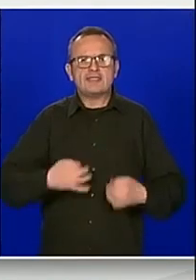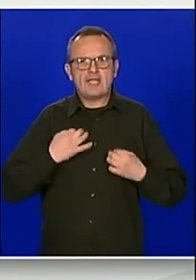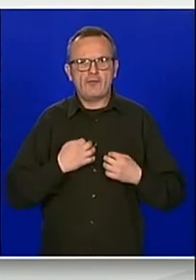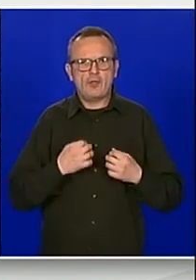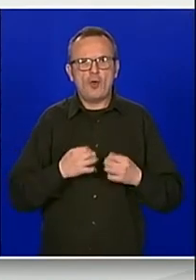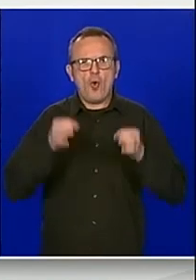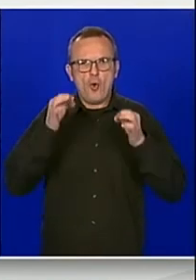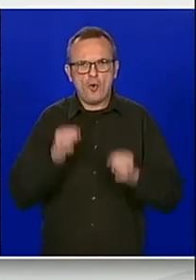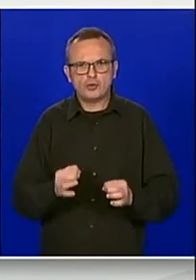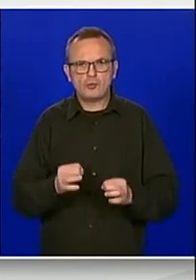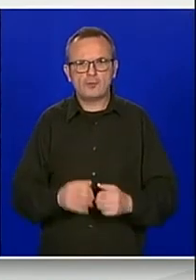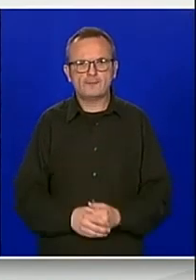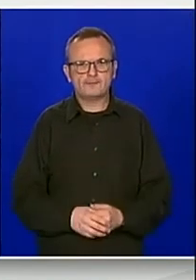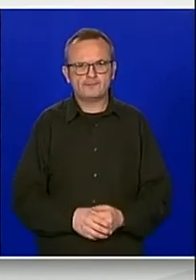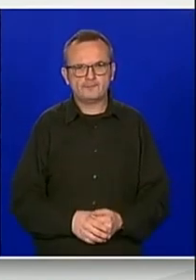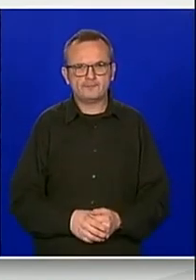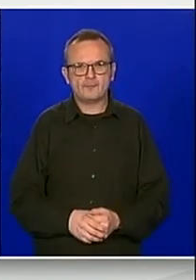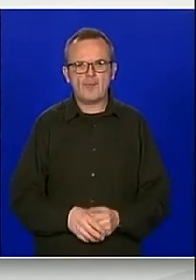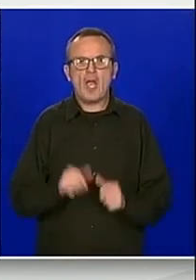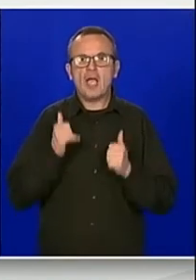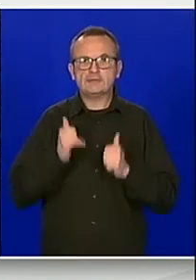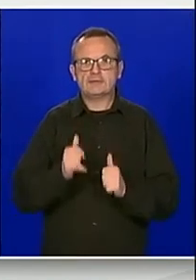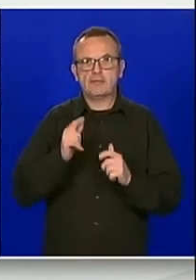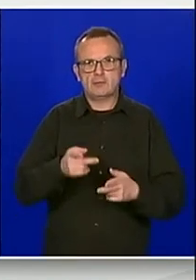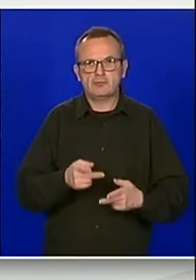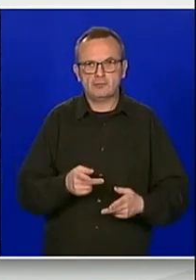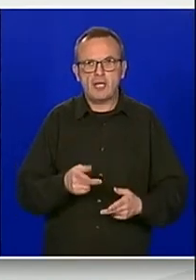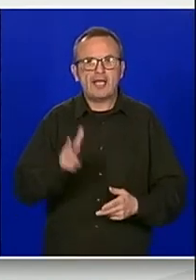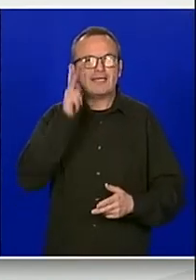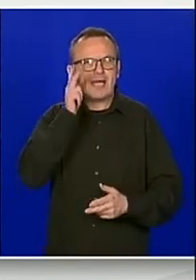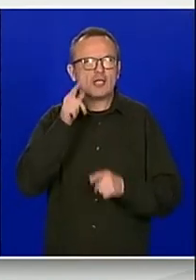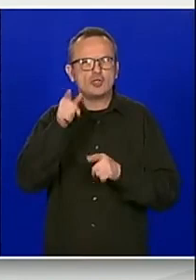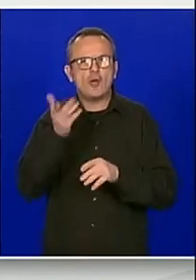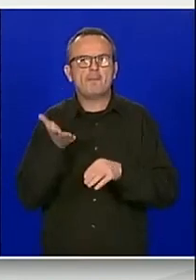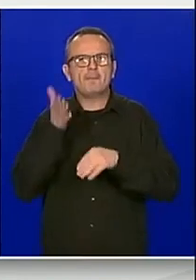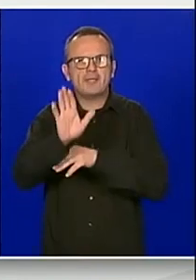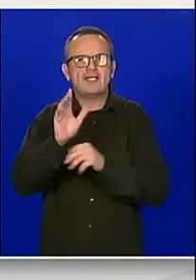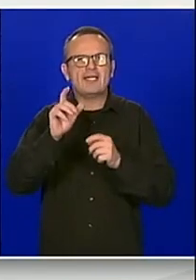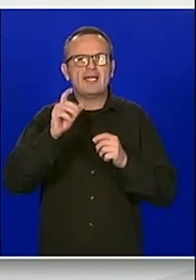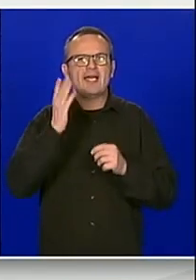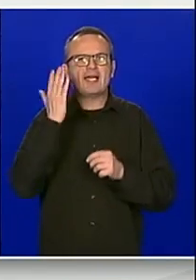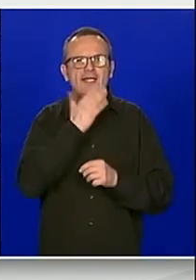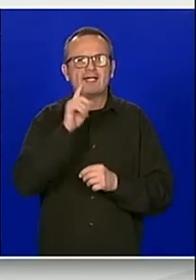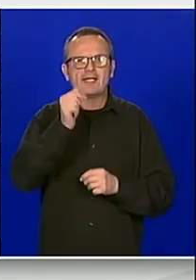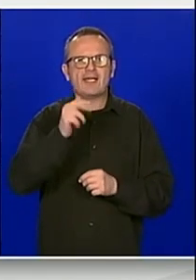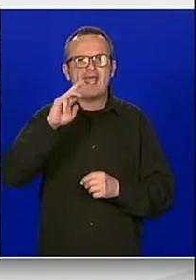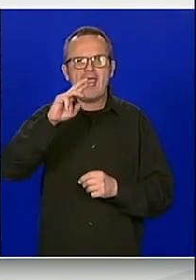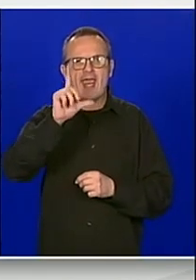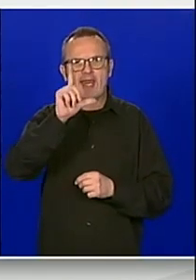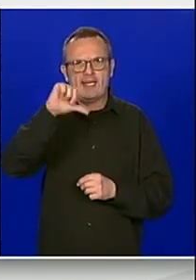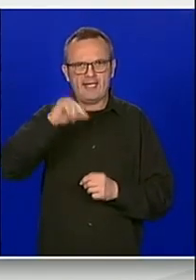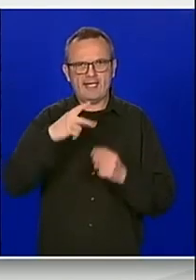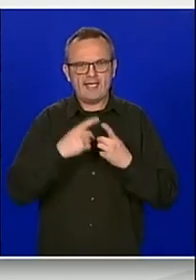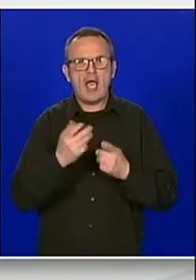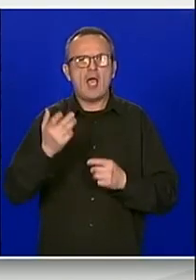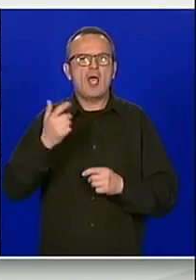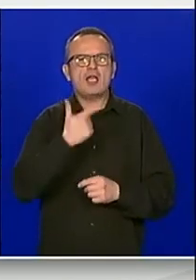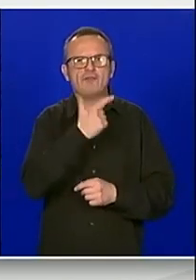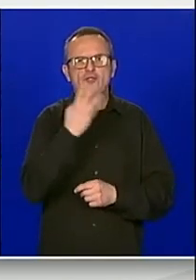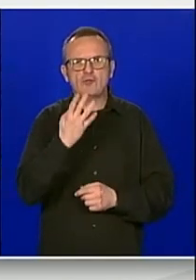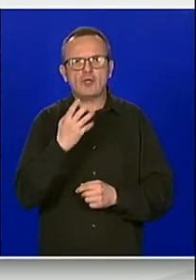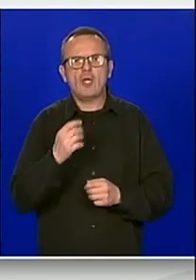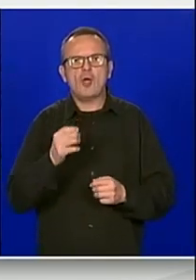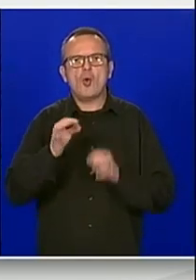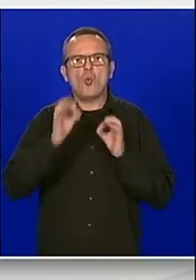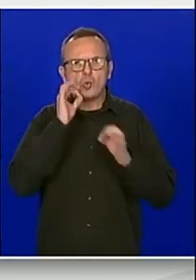konačnim predlogom zakona koje predsjednik Hrvatskog sabora podnije Silvano Hrelja zastupnik Hrvatskom saboru aktom od 24. rujna 2020.